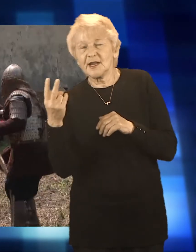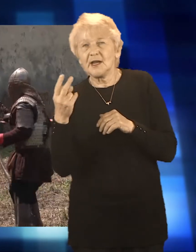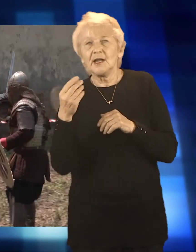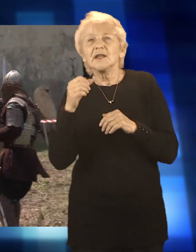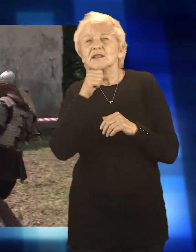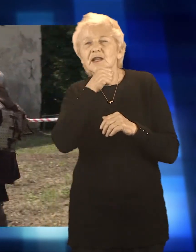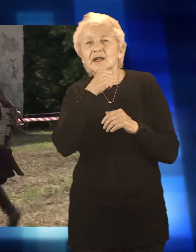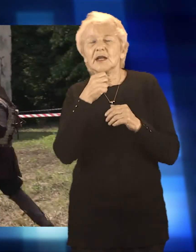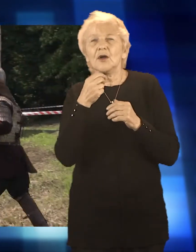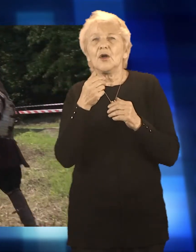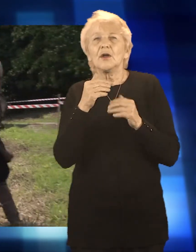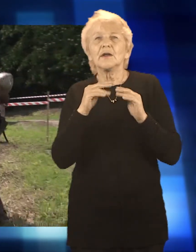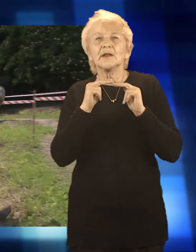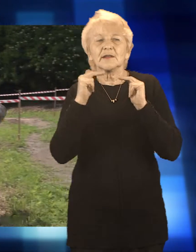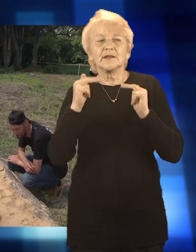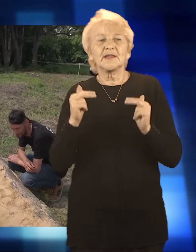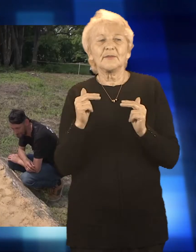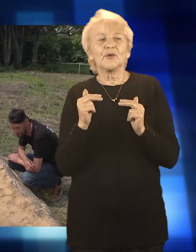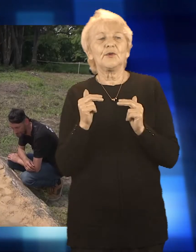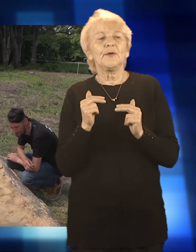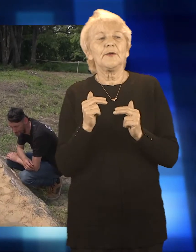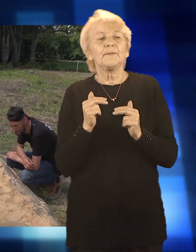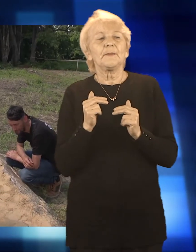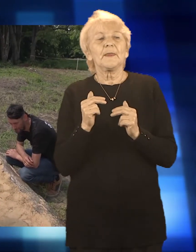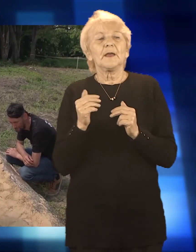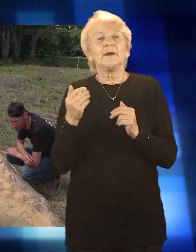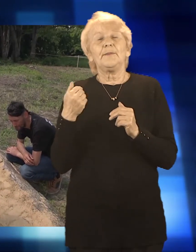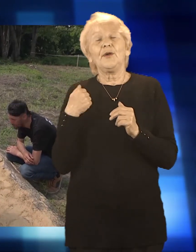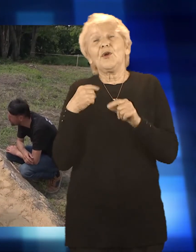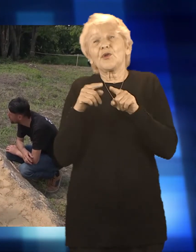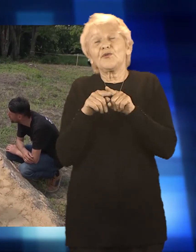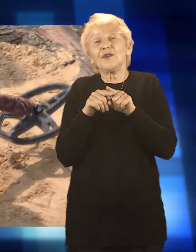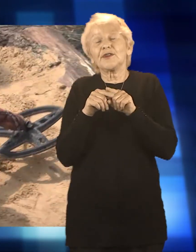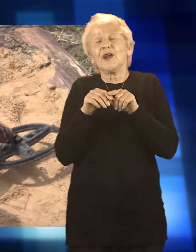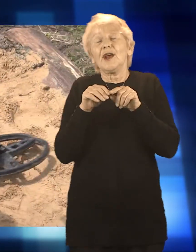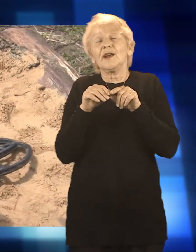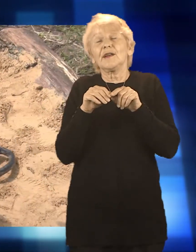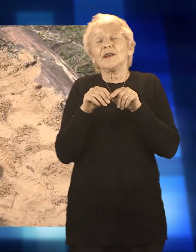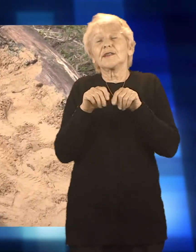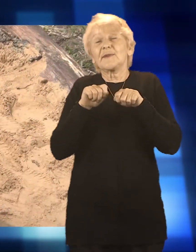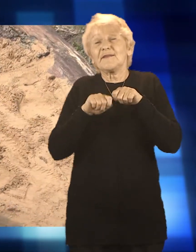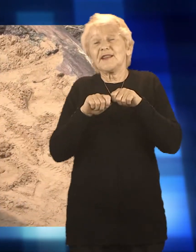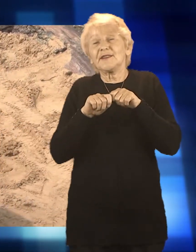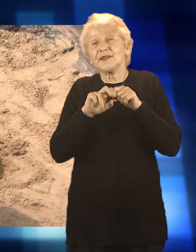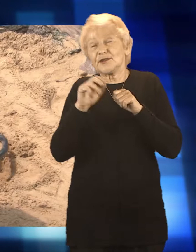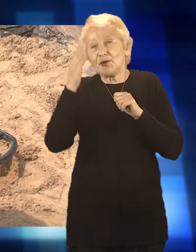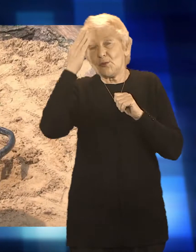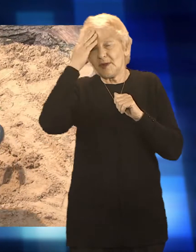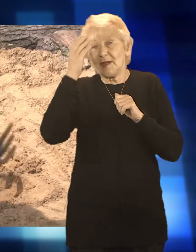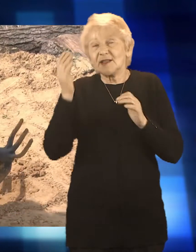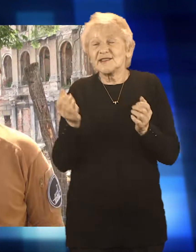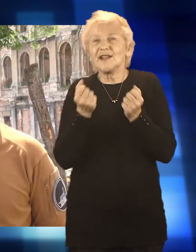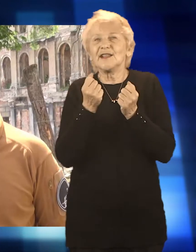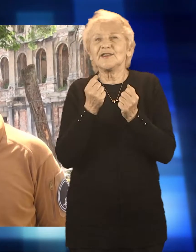Raciborza. Atrakcją jest strzelanie z łuku. Jest możliwość pobawienia się przez dzieci, wykrywaczy metalu i poszukania różnych tam,